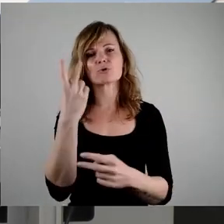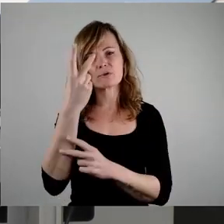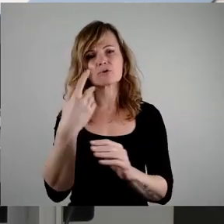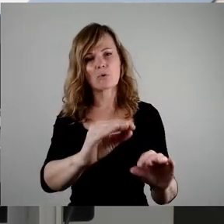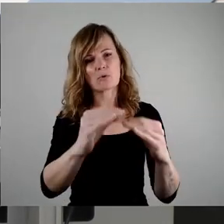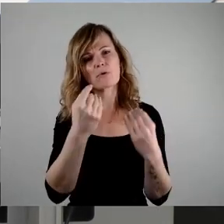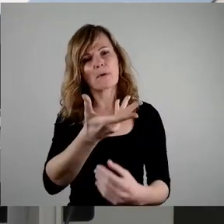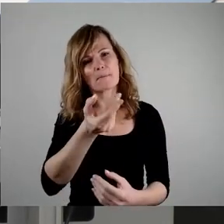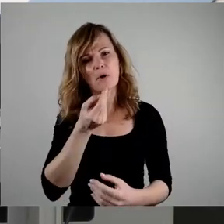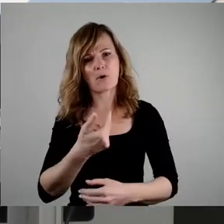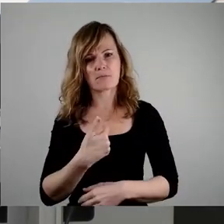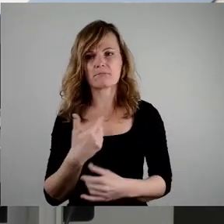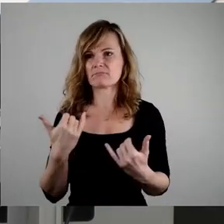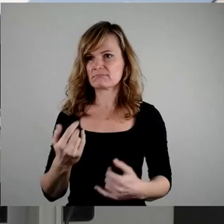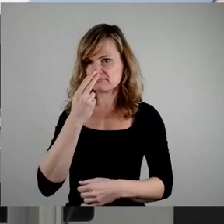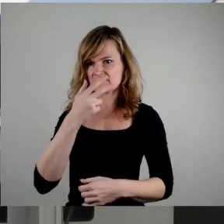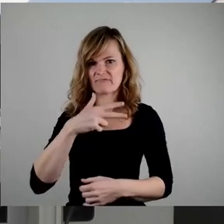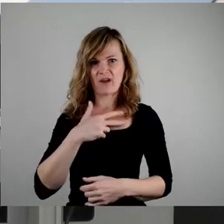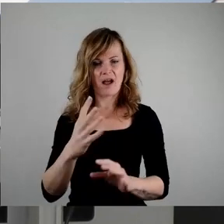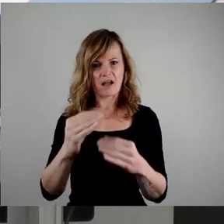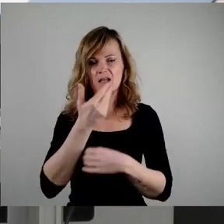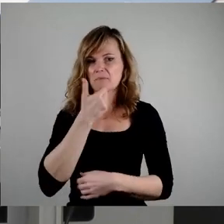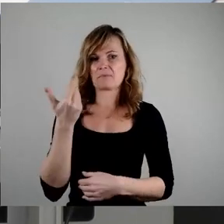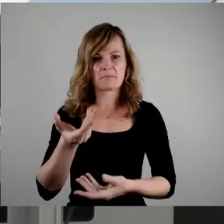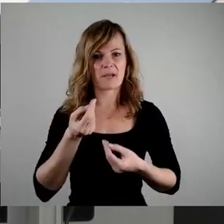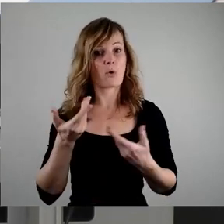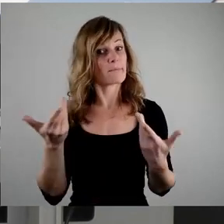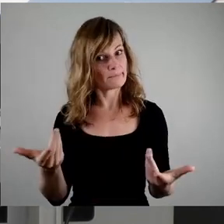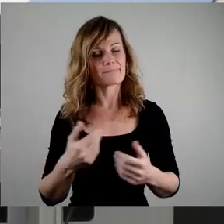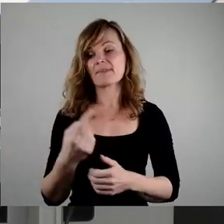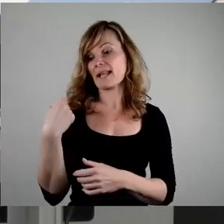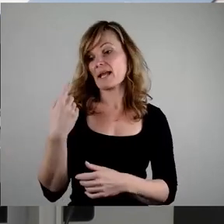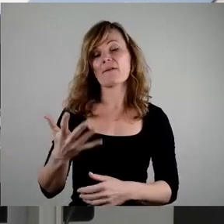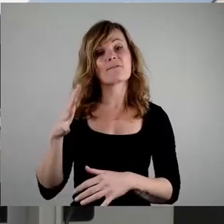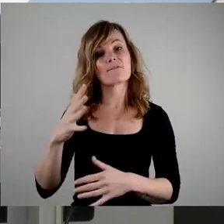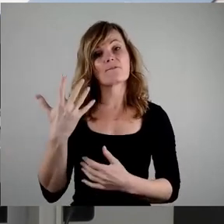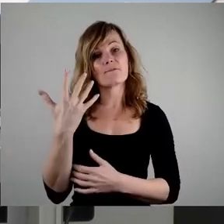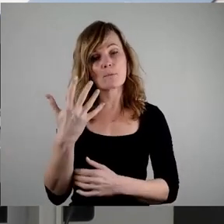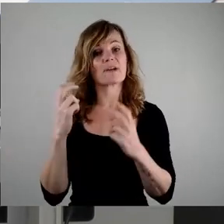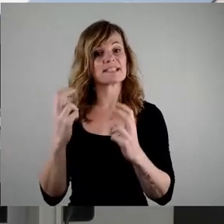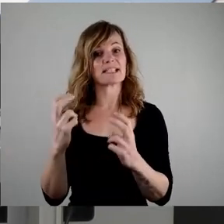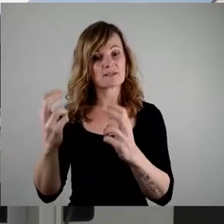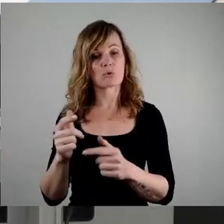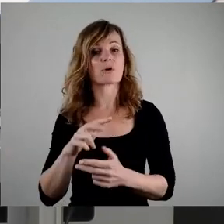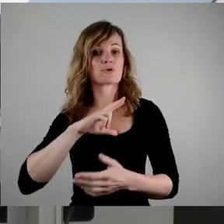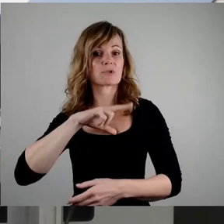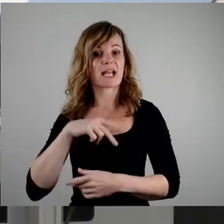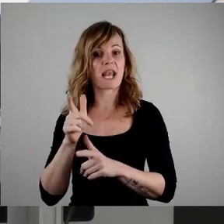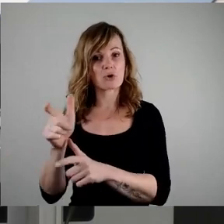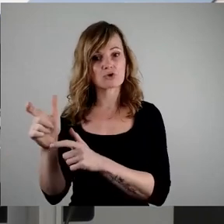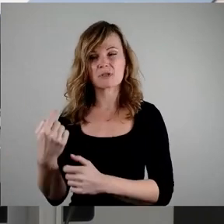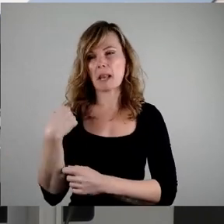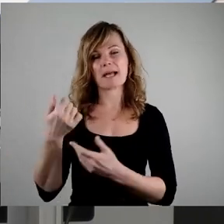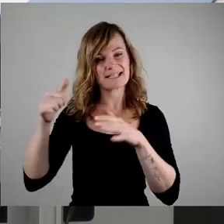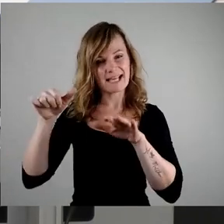sieht anders aus. In den letzten fünf regulären Sitzungen des Sozialausschusses innerhalb der letzten sechs Monate lag der Bericht